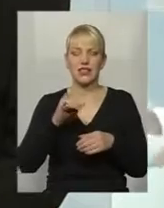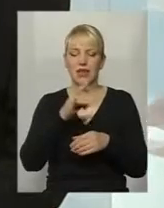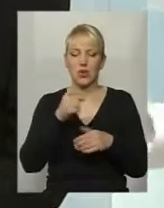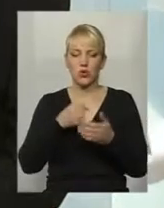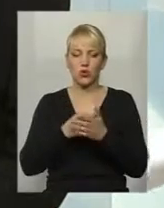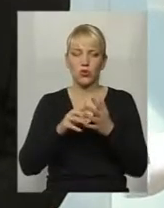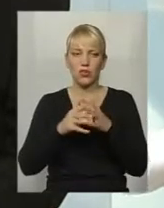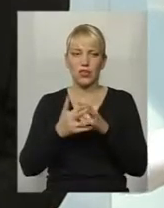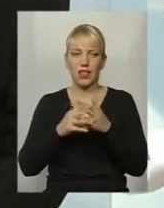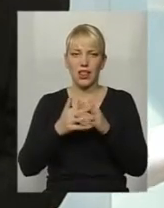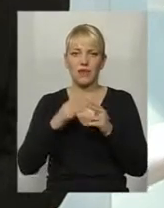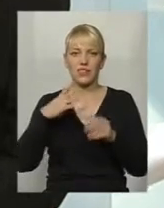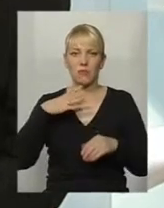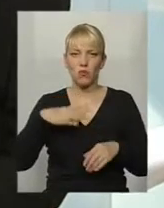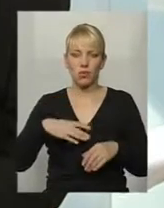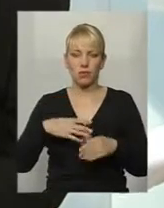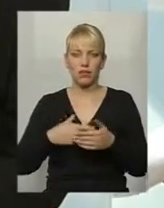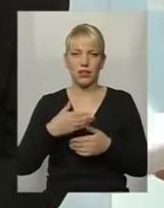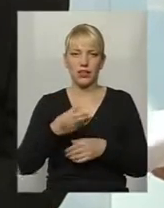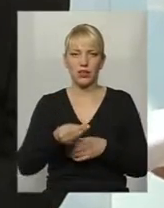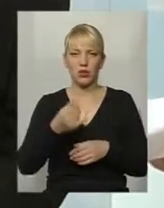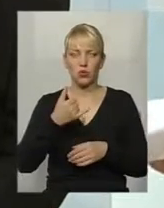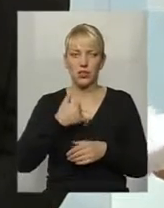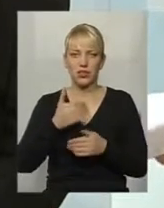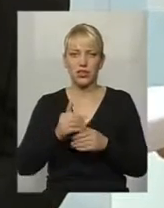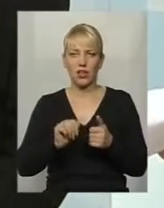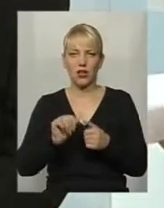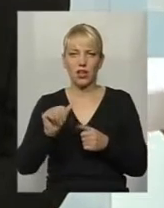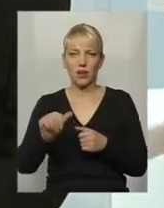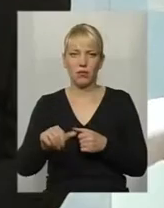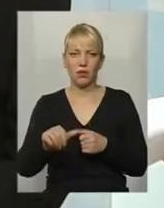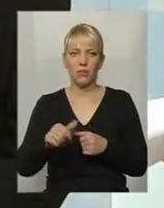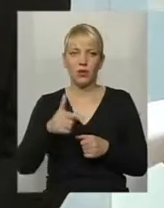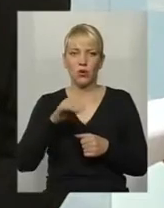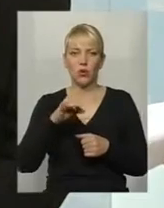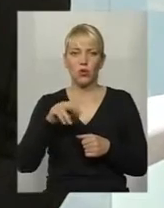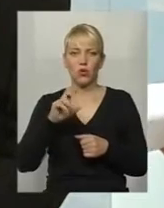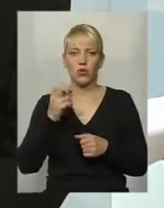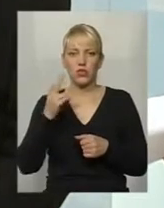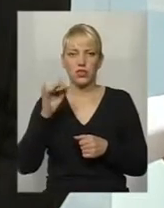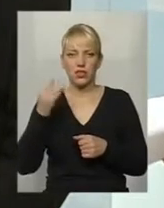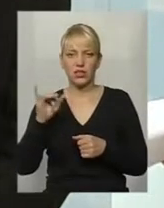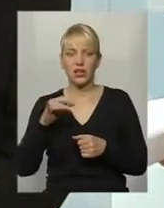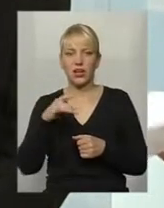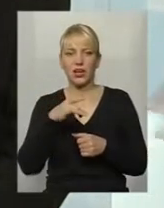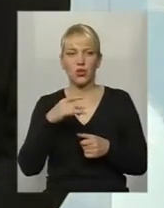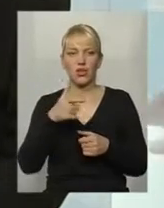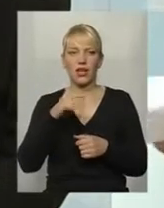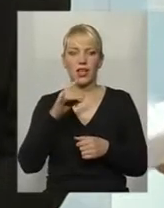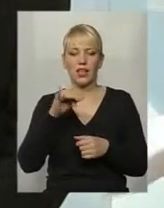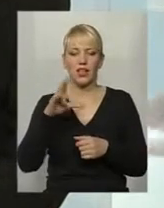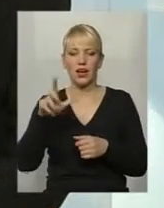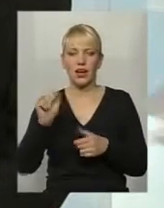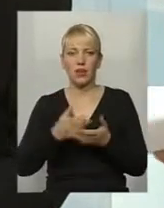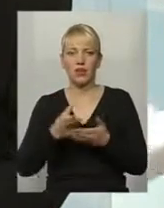вже мусять платити. Є в нас окремий городоцький район, де Герега проплатив, то люди